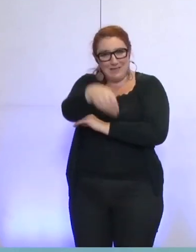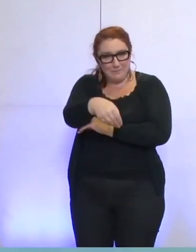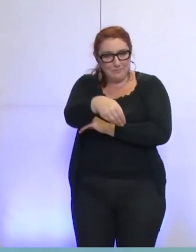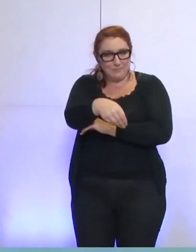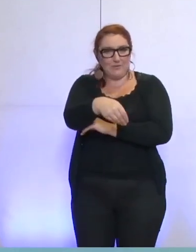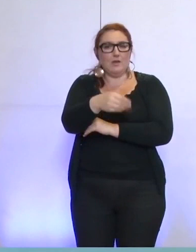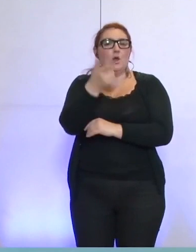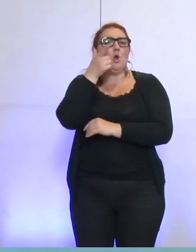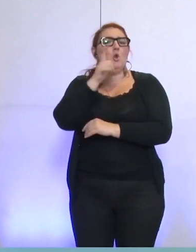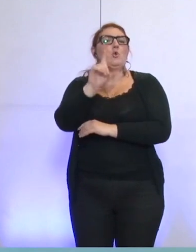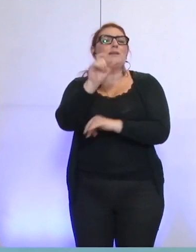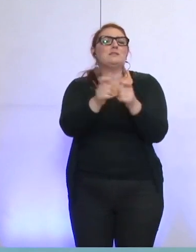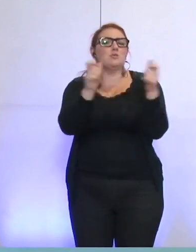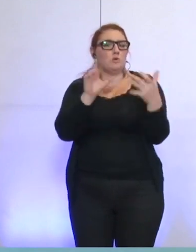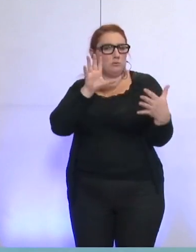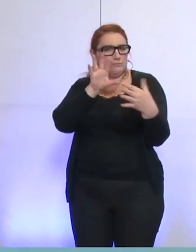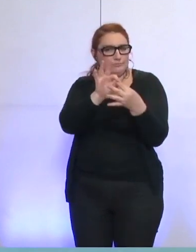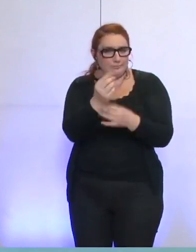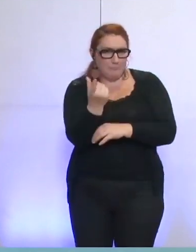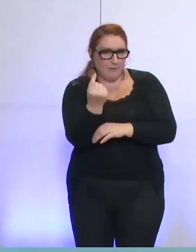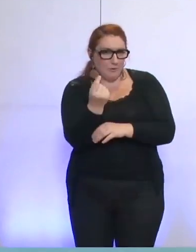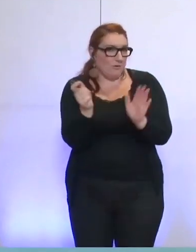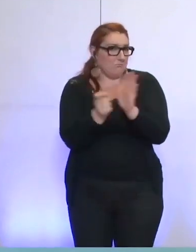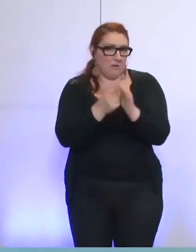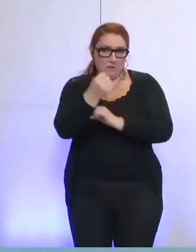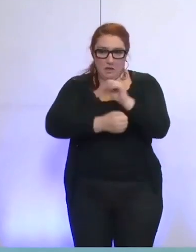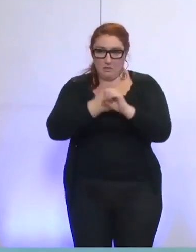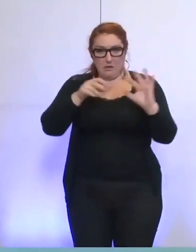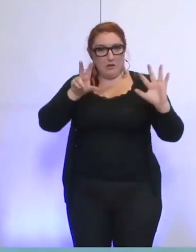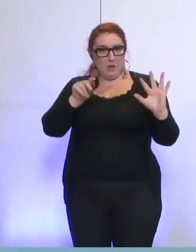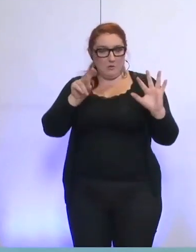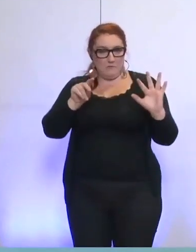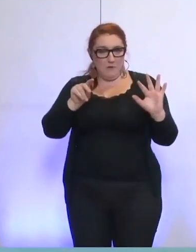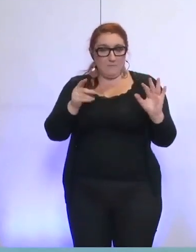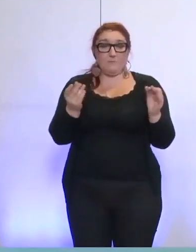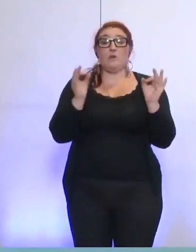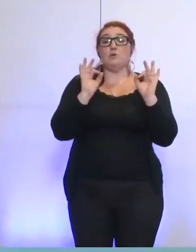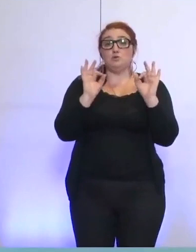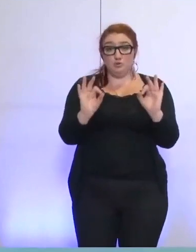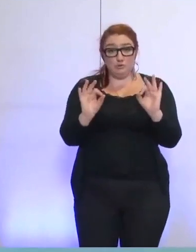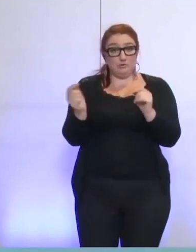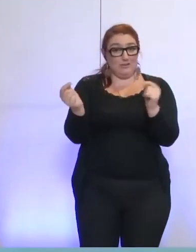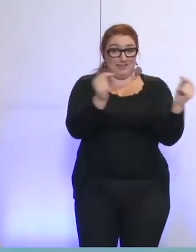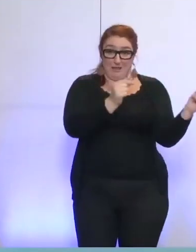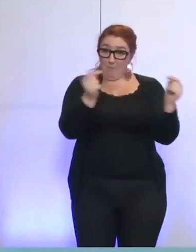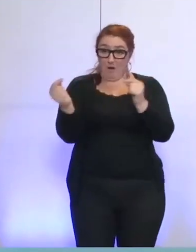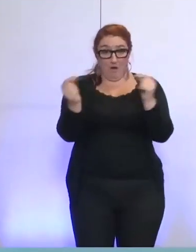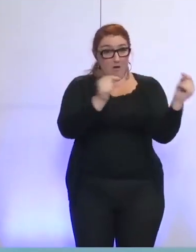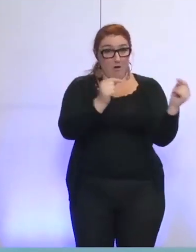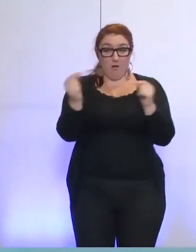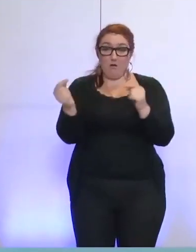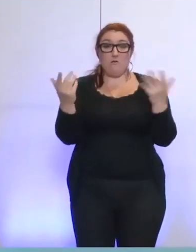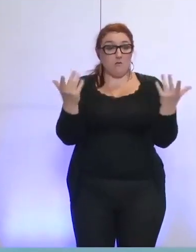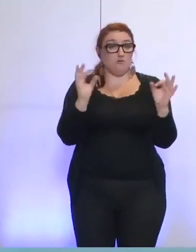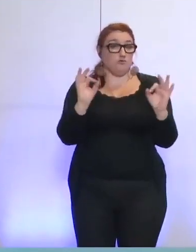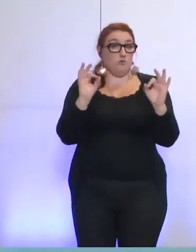avec la Lyonnaise des Eaux dans les années 80, et de fait, nous avons un débat autour de cela pour